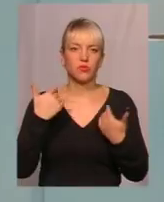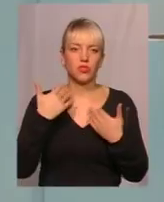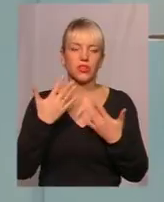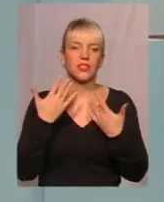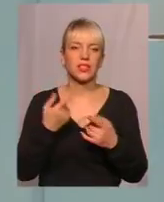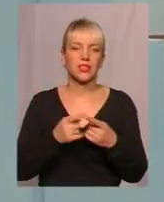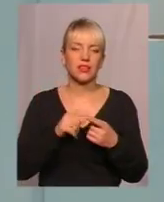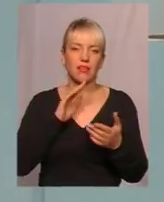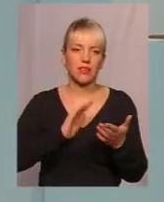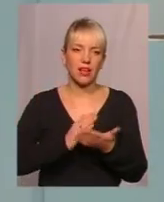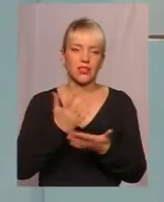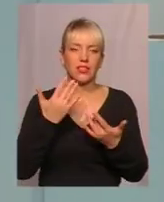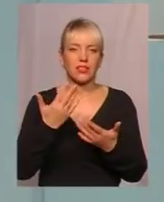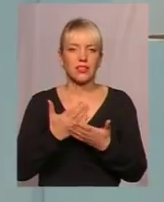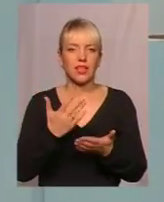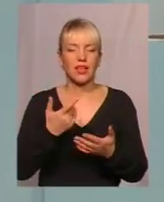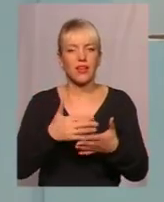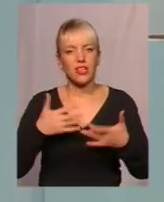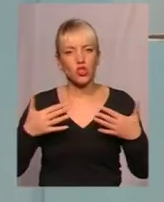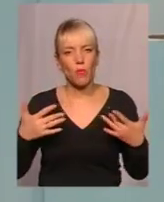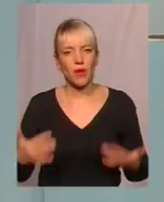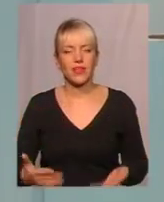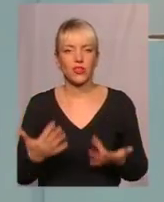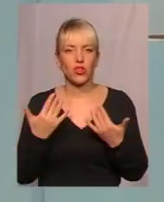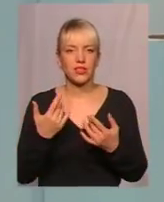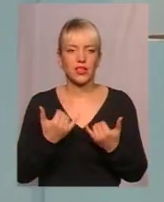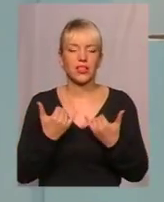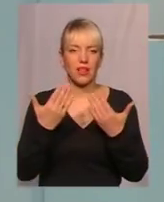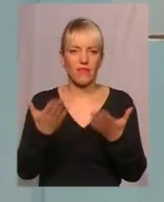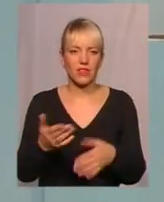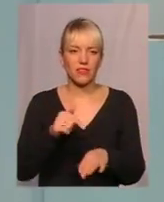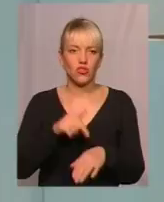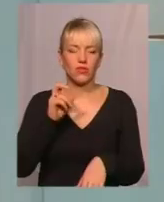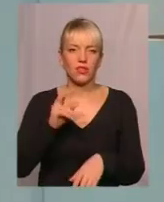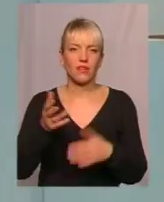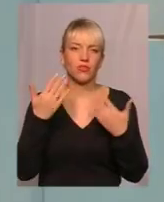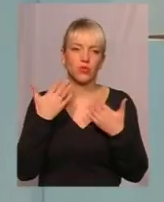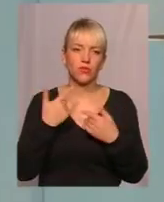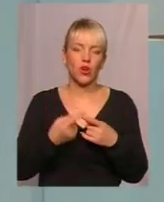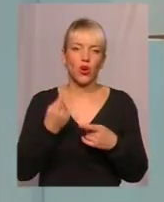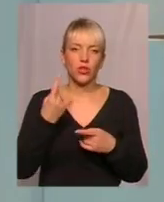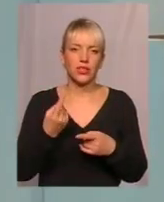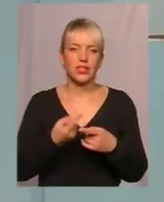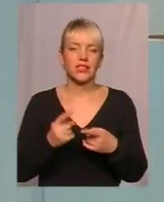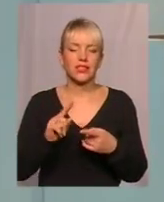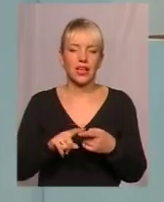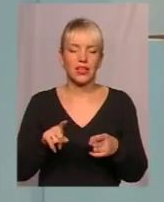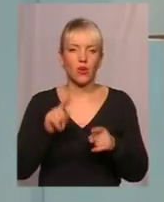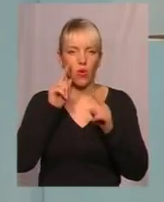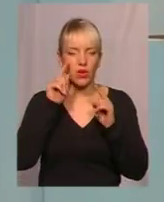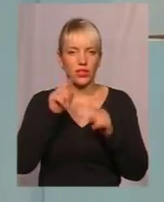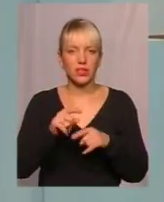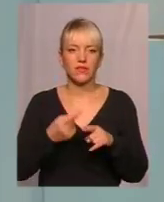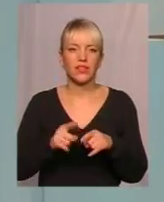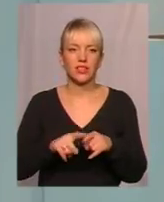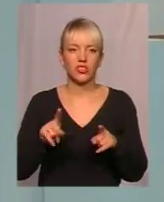якісно наскільки це різноманітно наскільки це для вас відчувається як відпочинок тому що один з таких орієнтирів на те